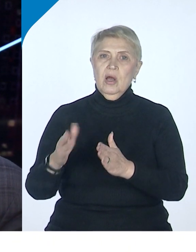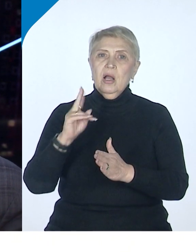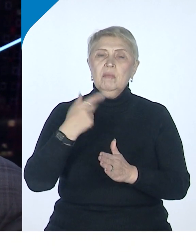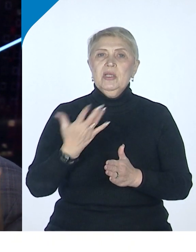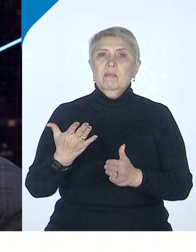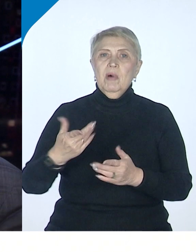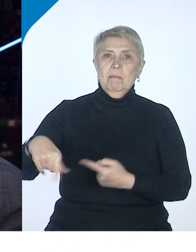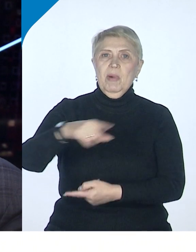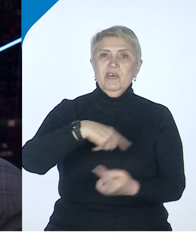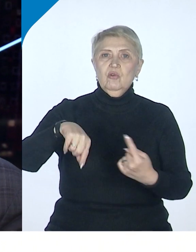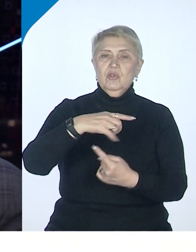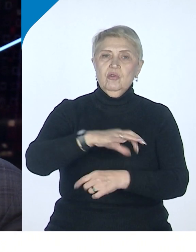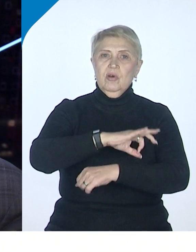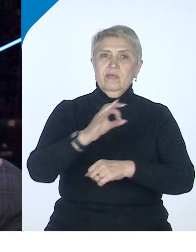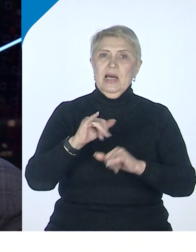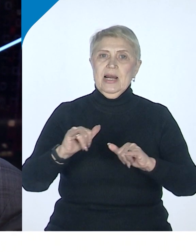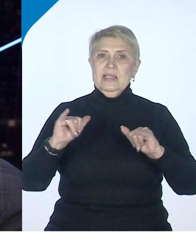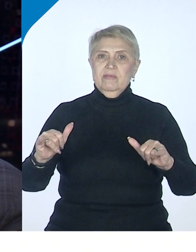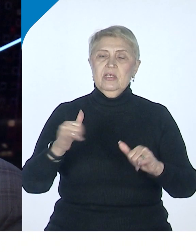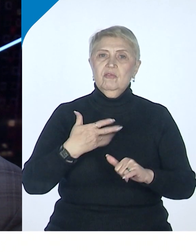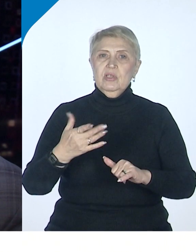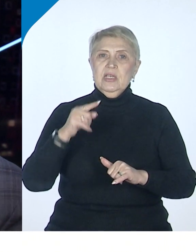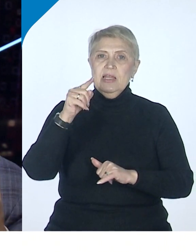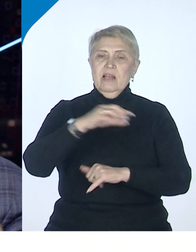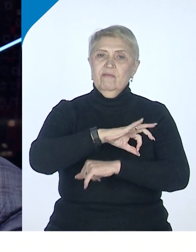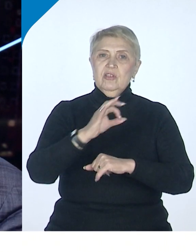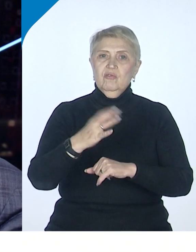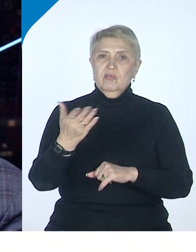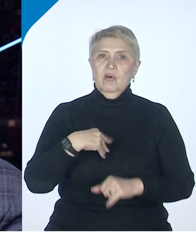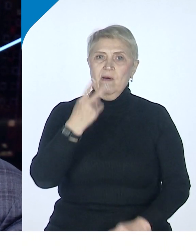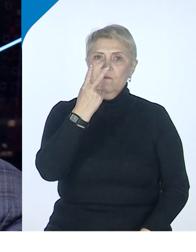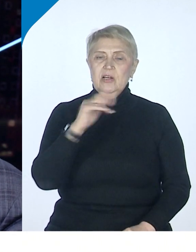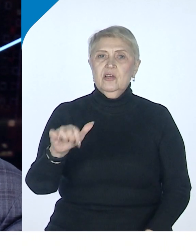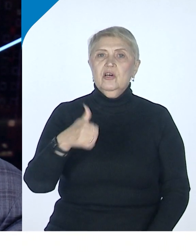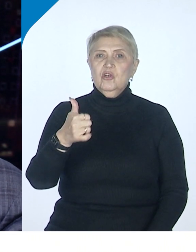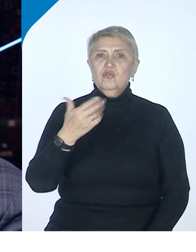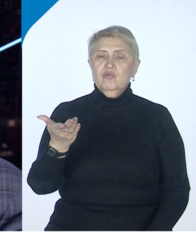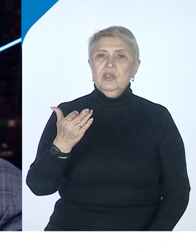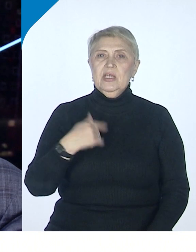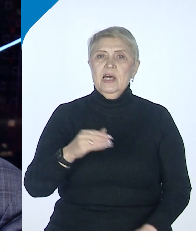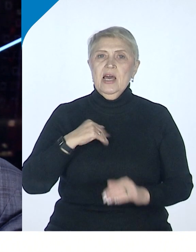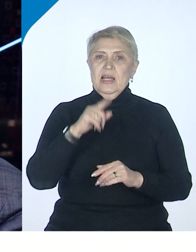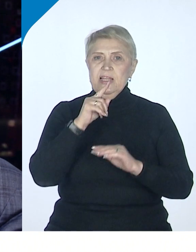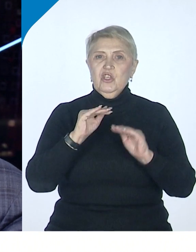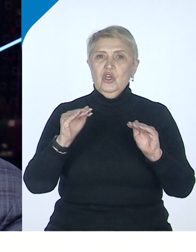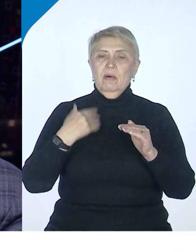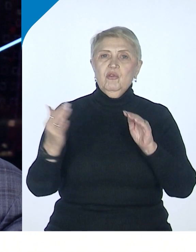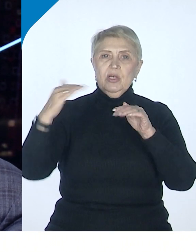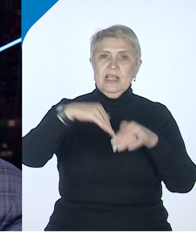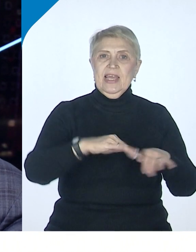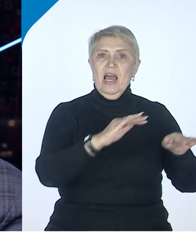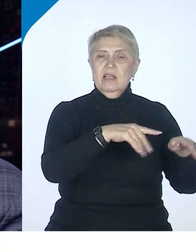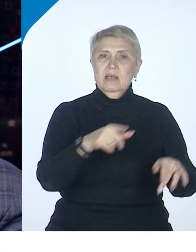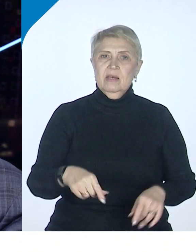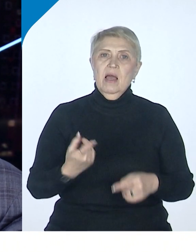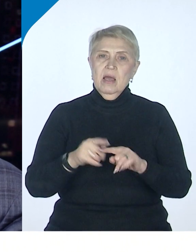восток, развить Дальний Восток и как бы выглядеть хорошо на Тихом океане. А это экономическая необходимость,